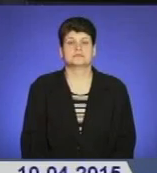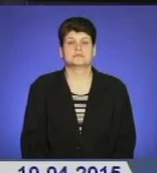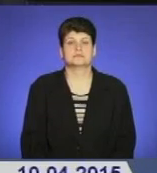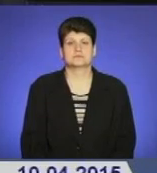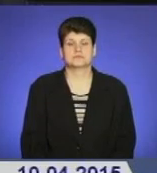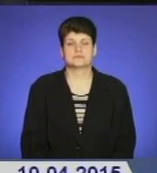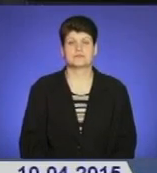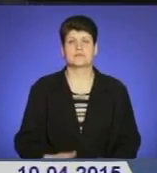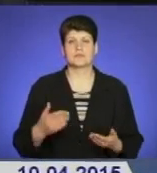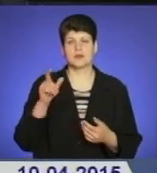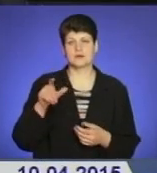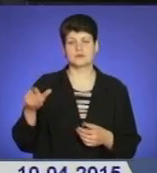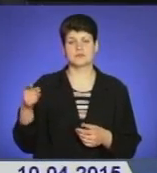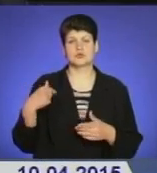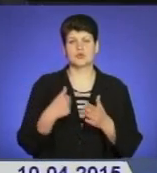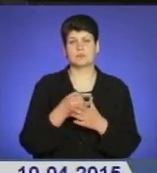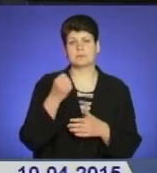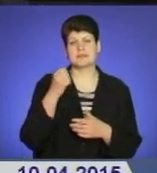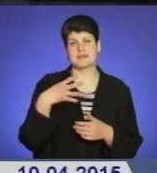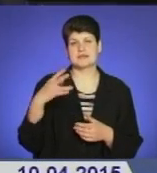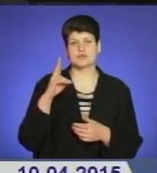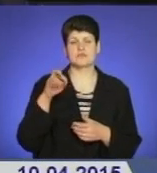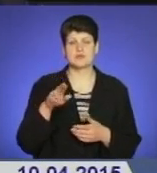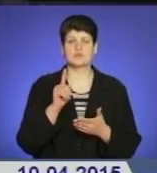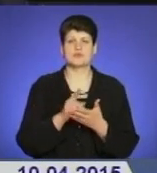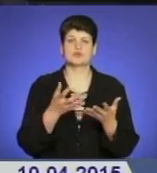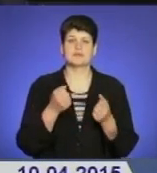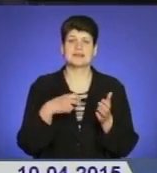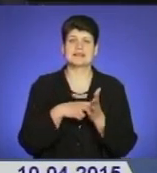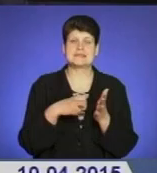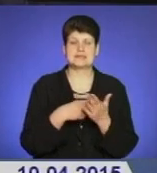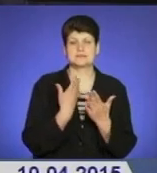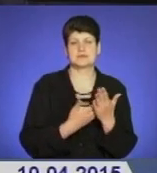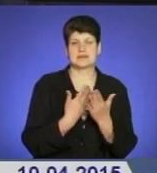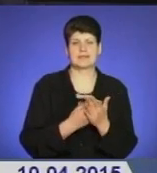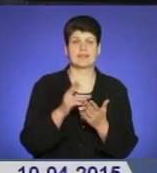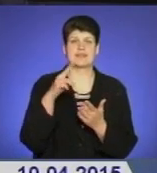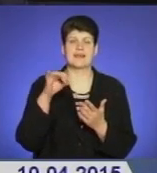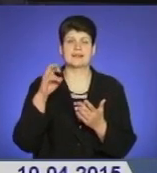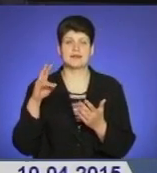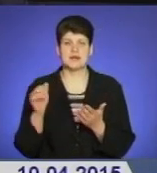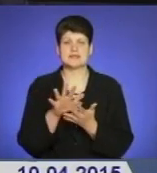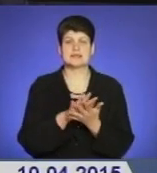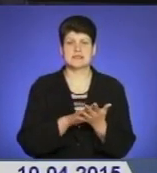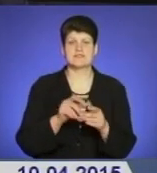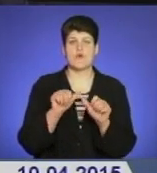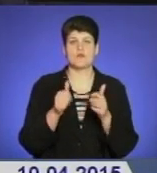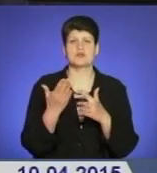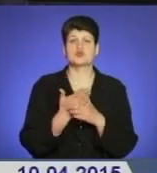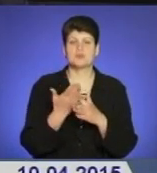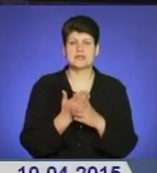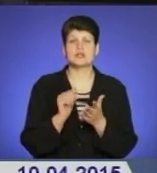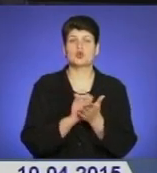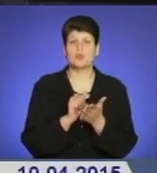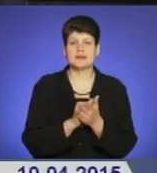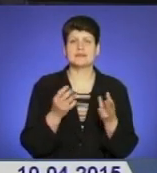Жителі Тернопільщини до 15 квітня повинні отримати листи із зразками декларацій та заяв на оформлення субсидії. Документи необхідно